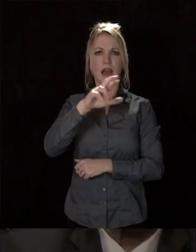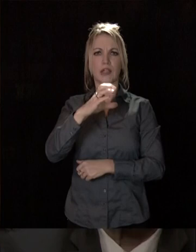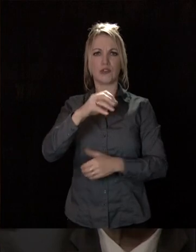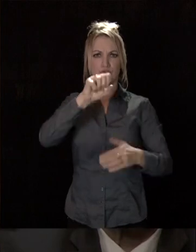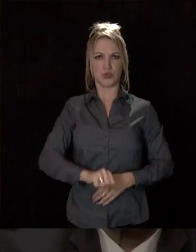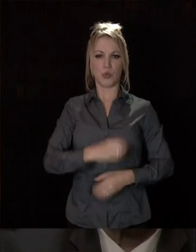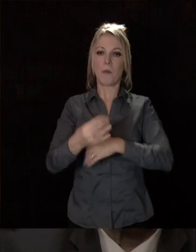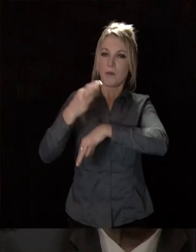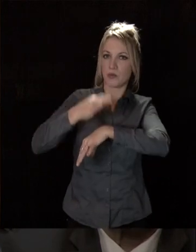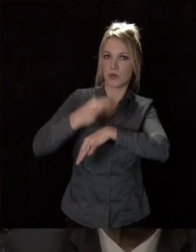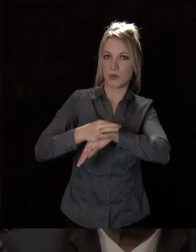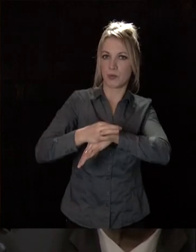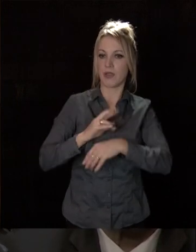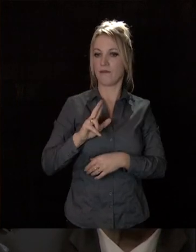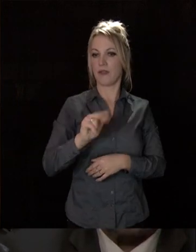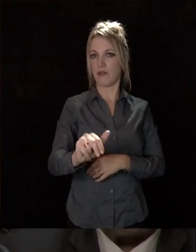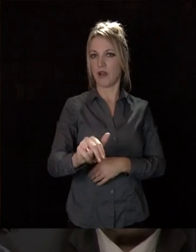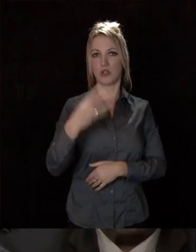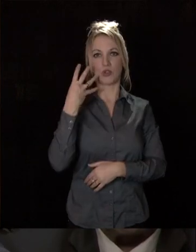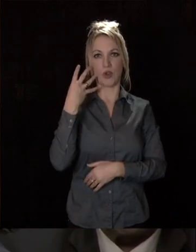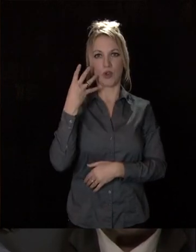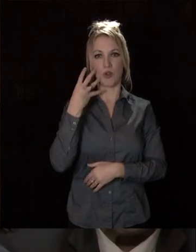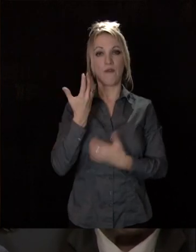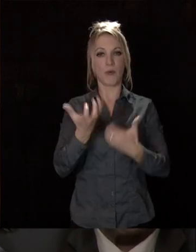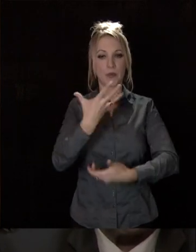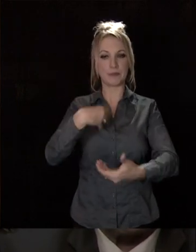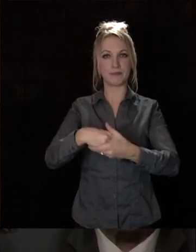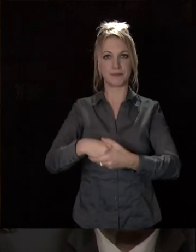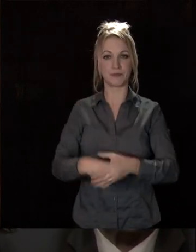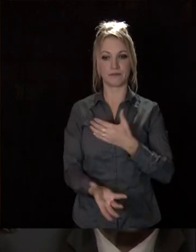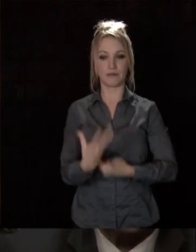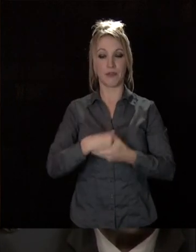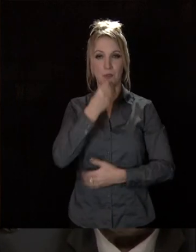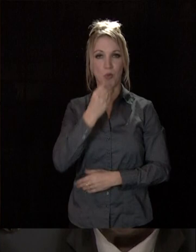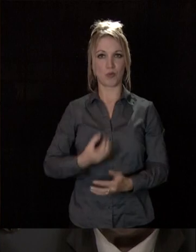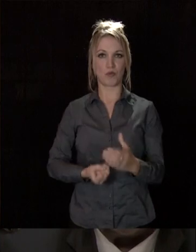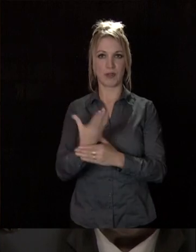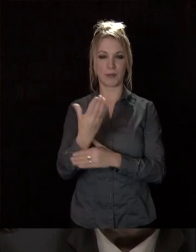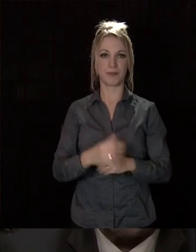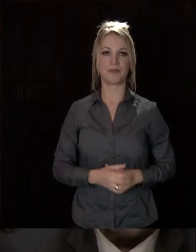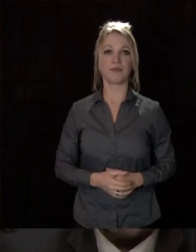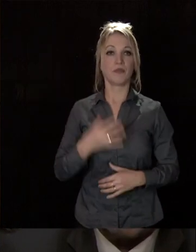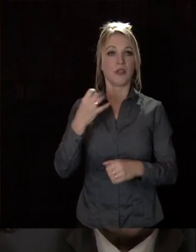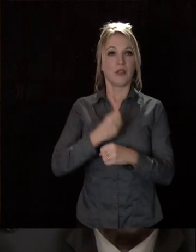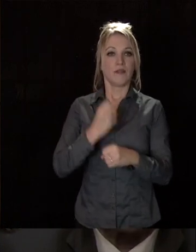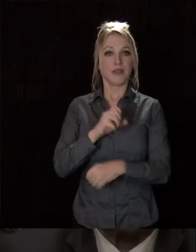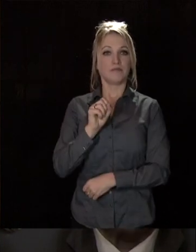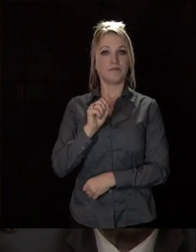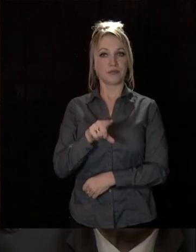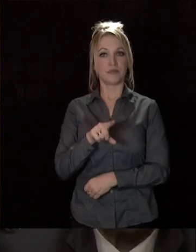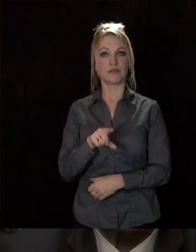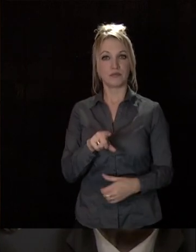Besançon et demain, avec Dôle, qui souhaite nous rejoindre. Et c'est une bonne chose. Ce travail auquel